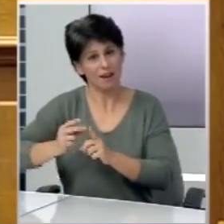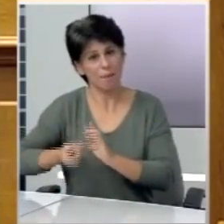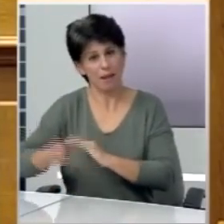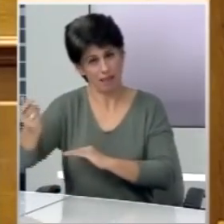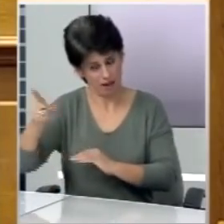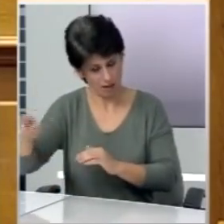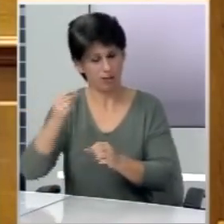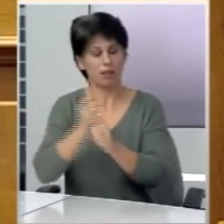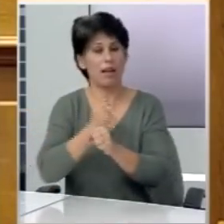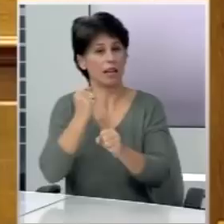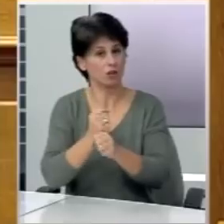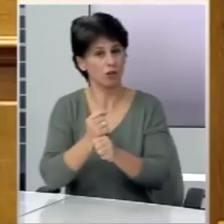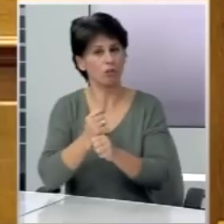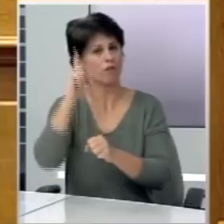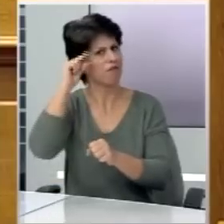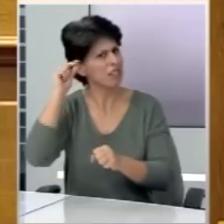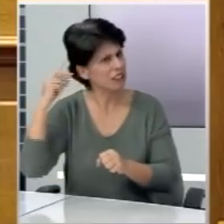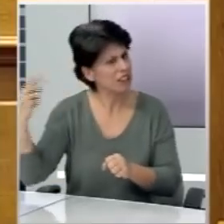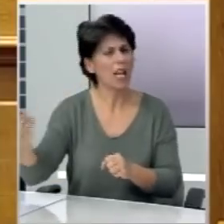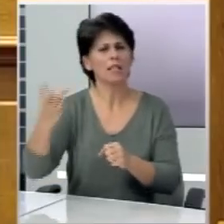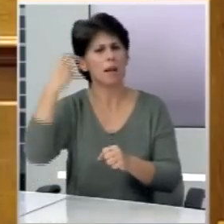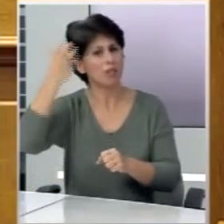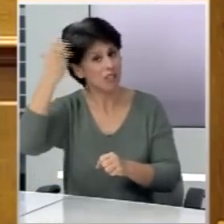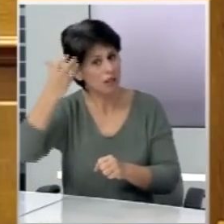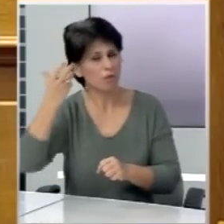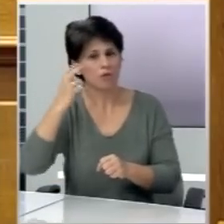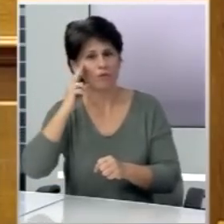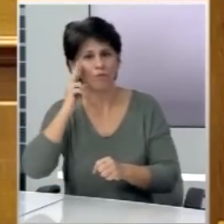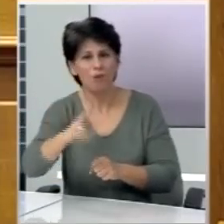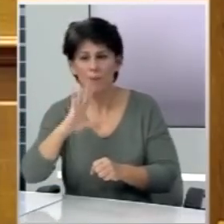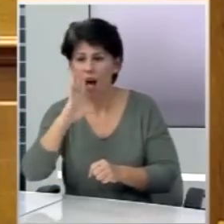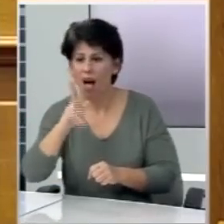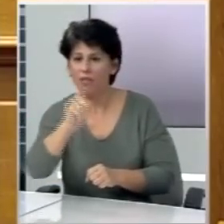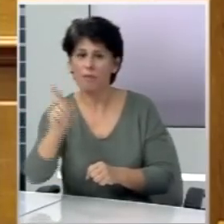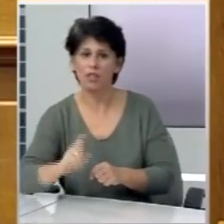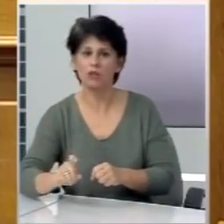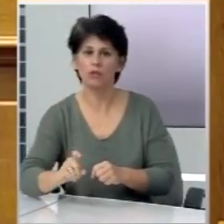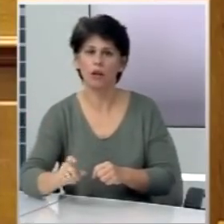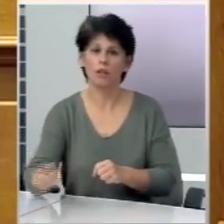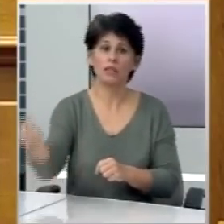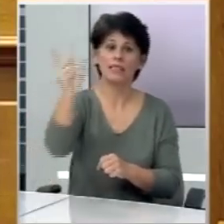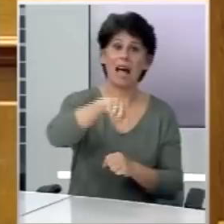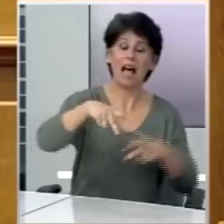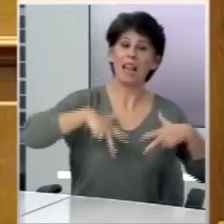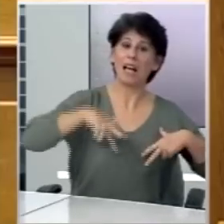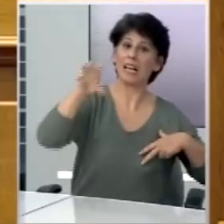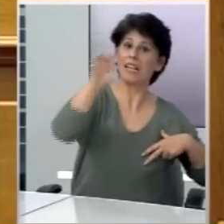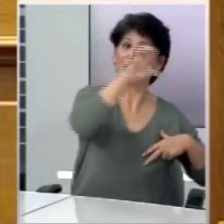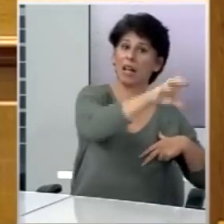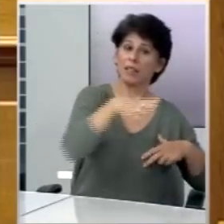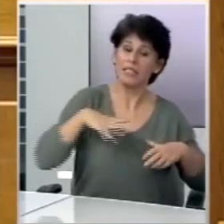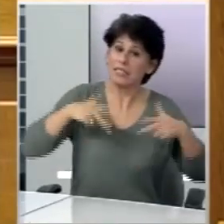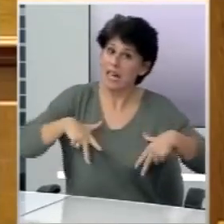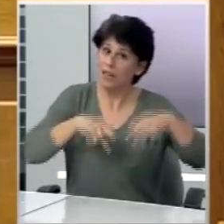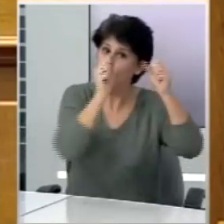εργαζόμενοι, οι φοιτητές, οι επιστήμονες που βλέπουν από πρώτο χέρι ότι και στις άλλες χώρες, στις χώρες τις